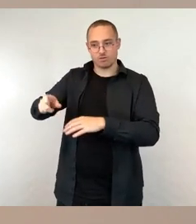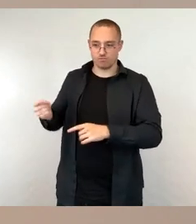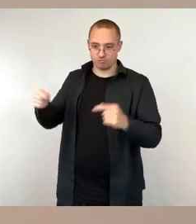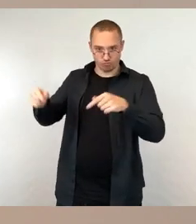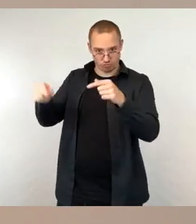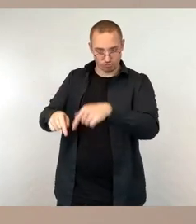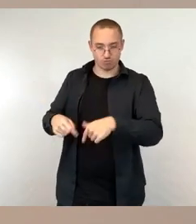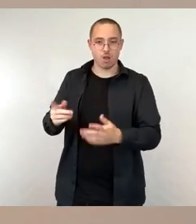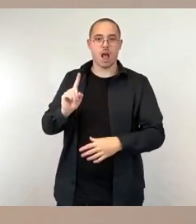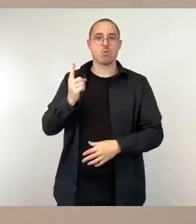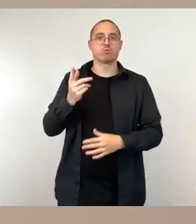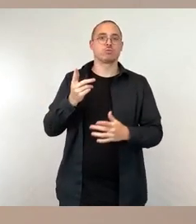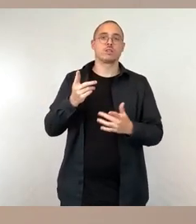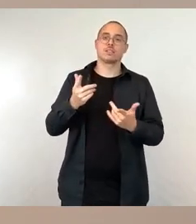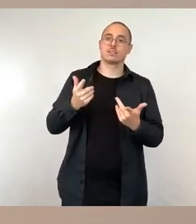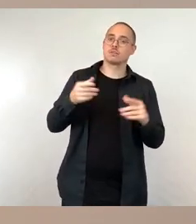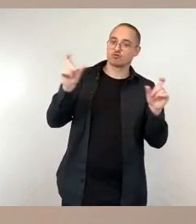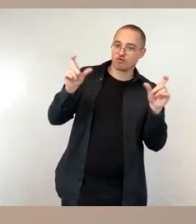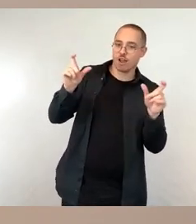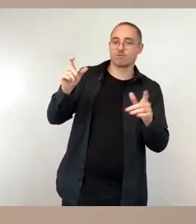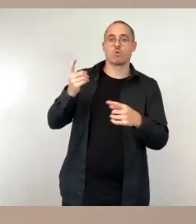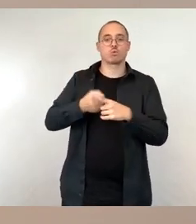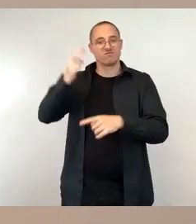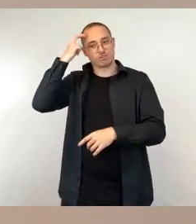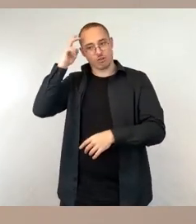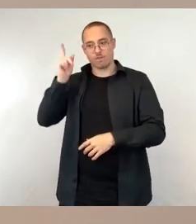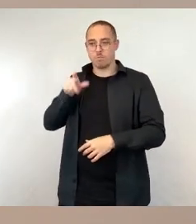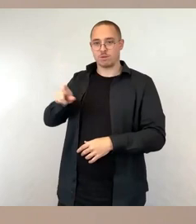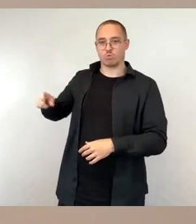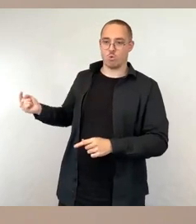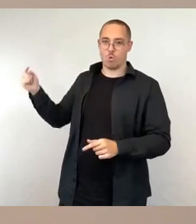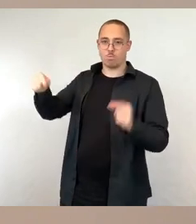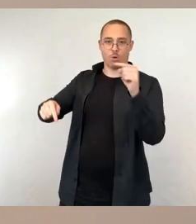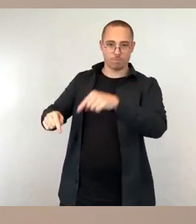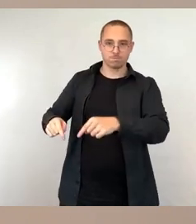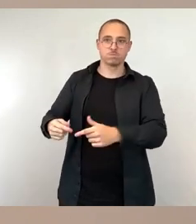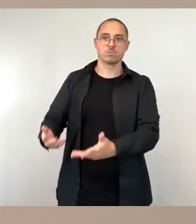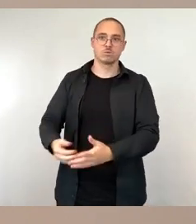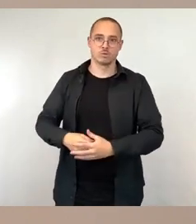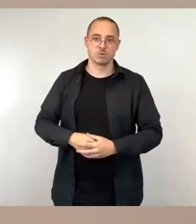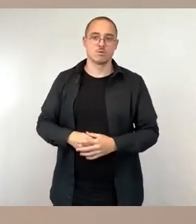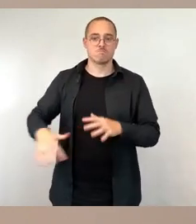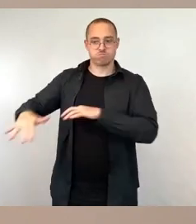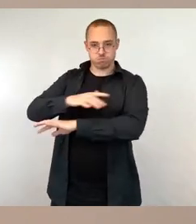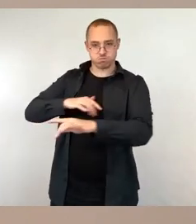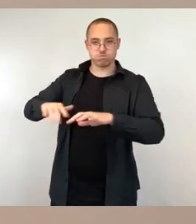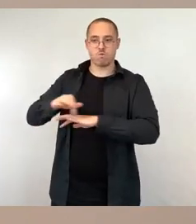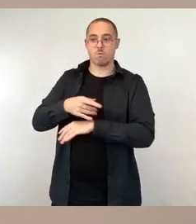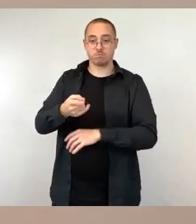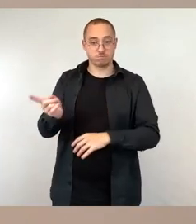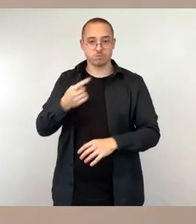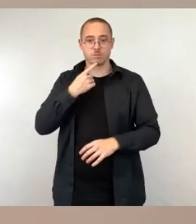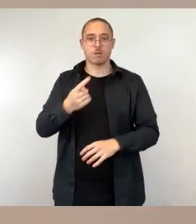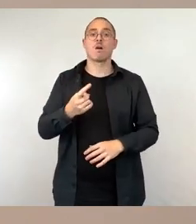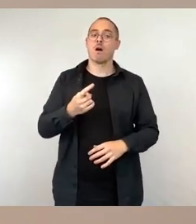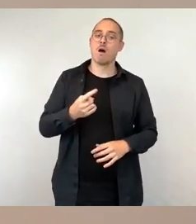Wissenschaft. Und sollte der Beiratserinnerungskulturen dann in der Sitzung im Mai einen befürworteten, befürworteten denn